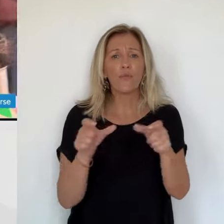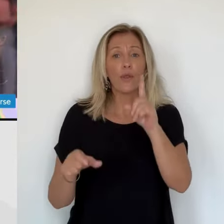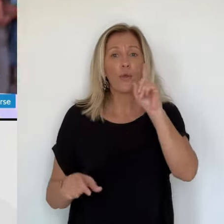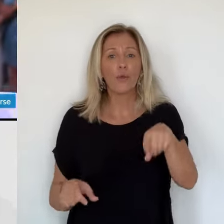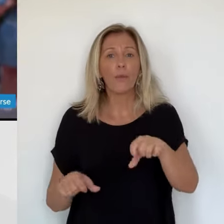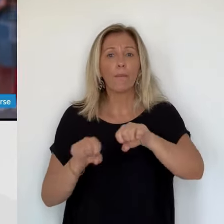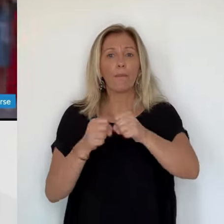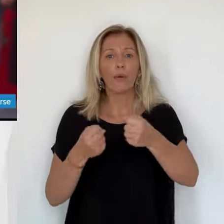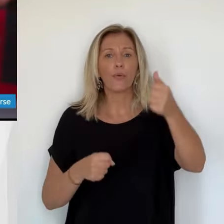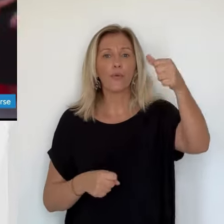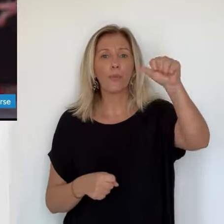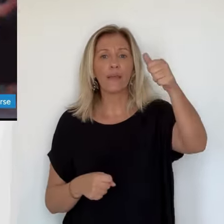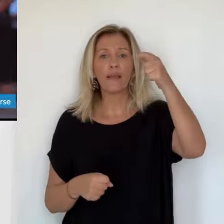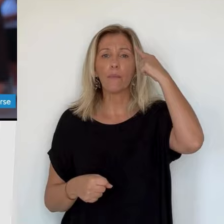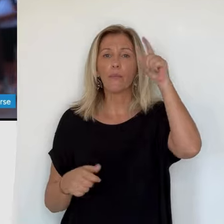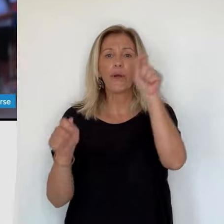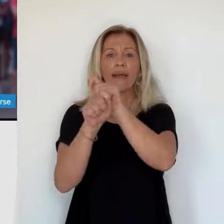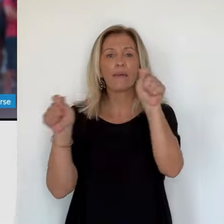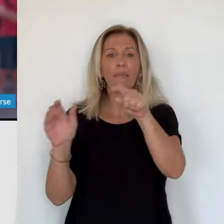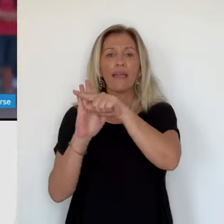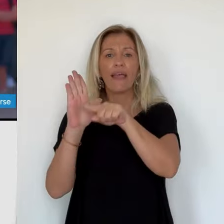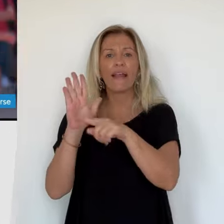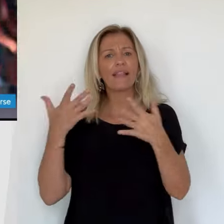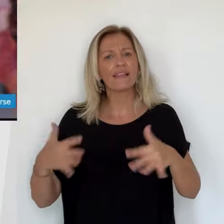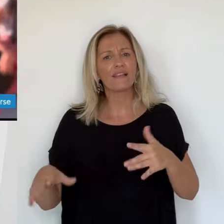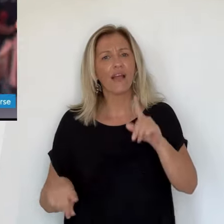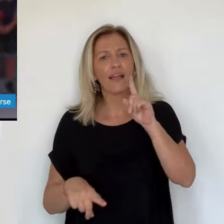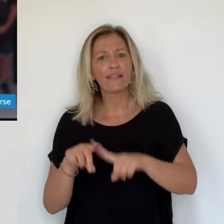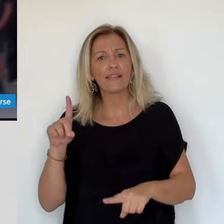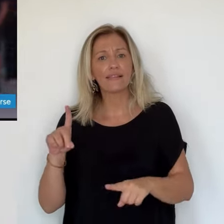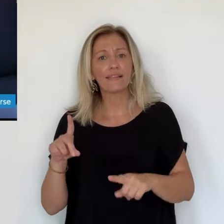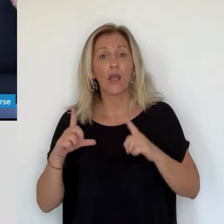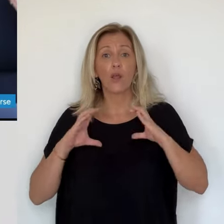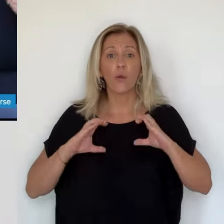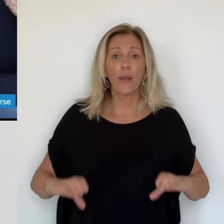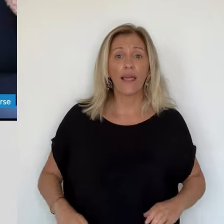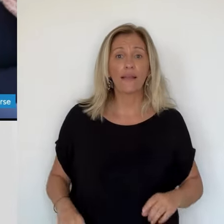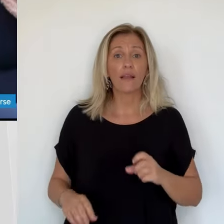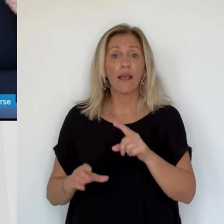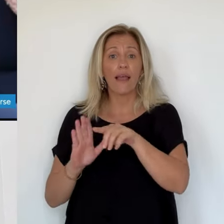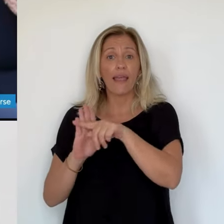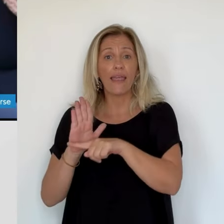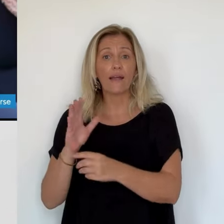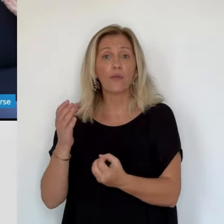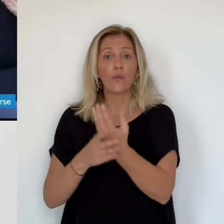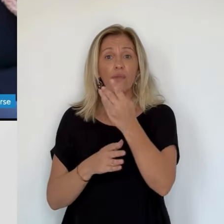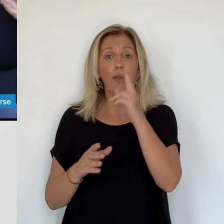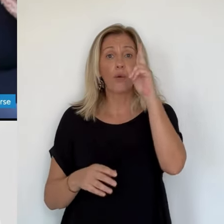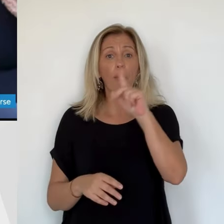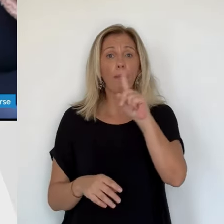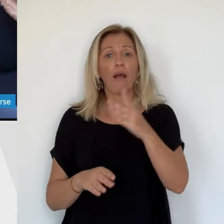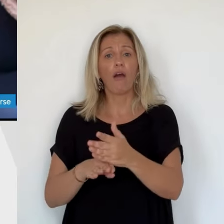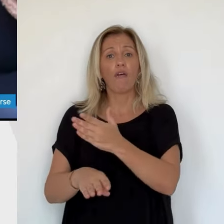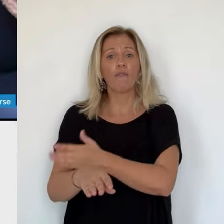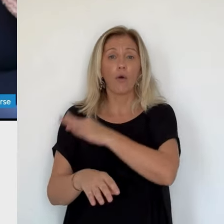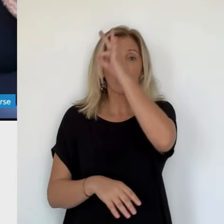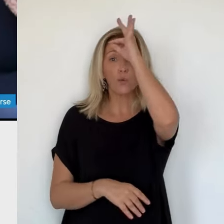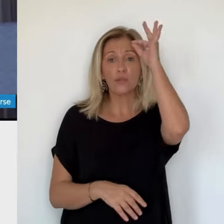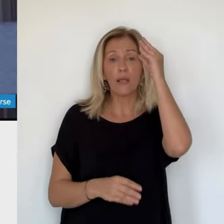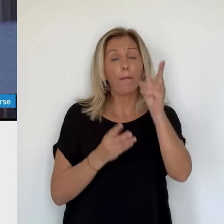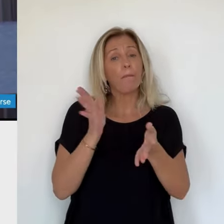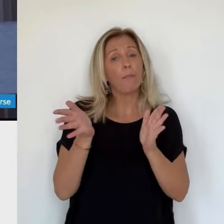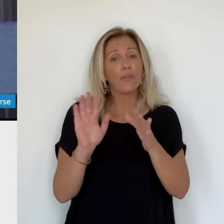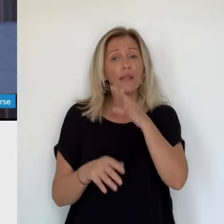Au niveau national, les syndicats de profs préfèreraient à la pause numérique plus de surveillants pour faire respecter l'interdiction déjà existante.